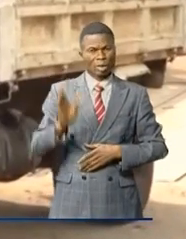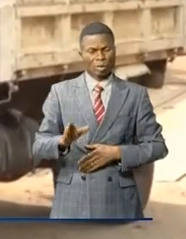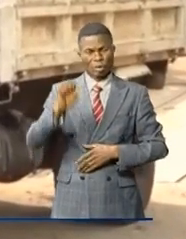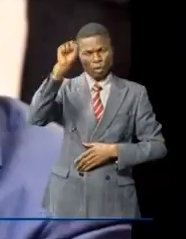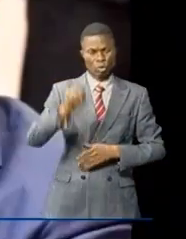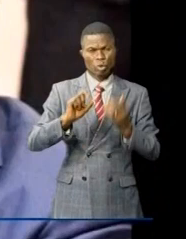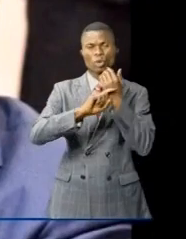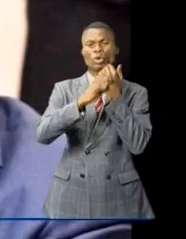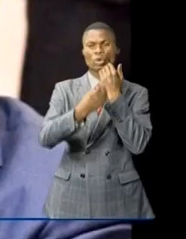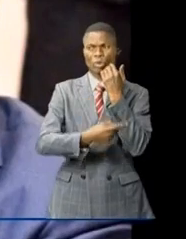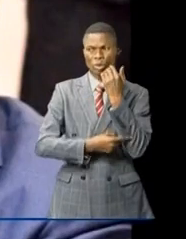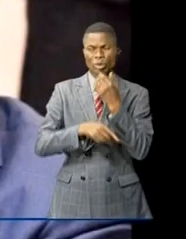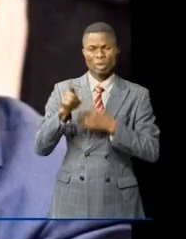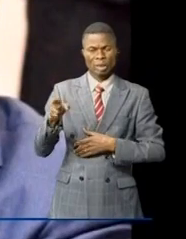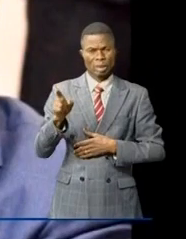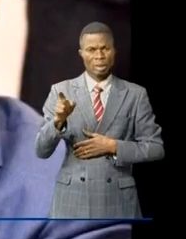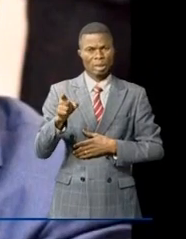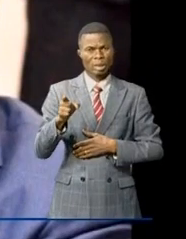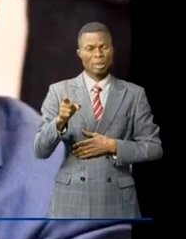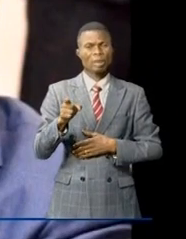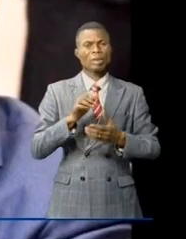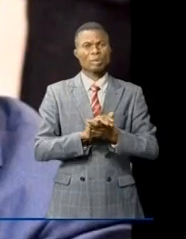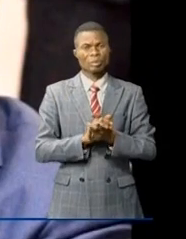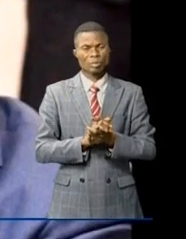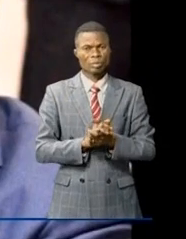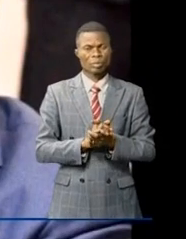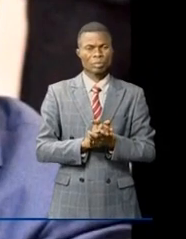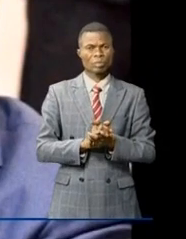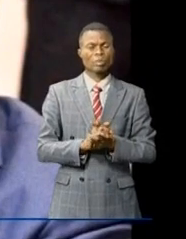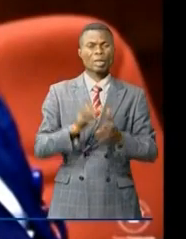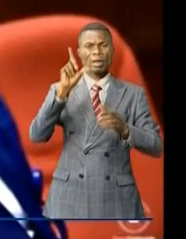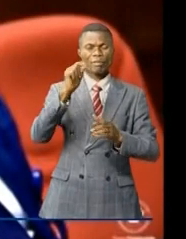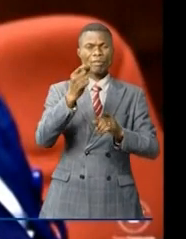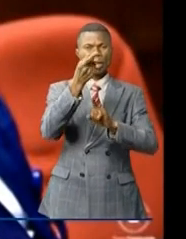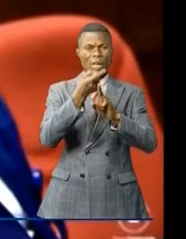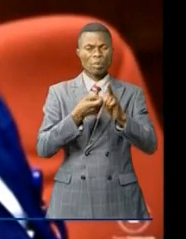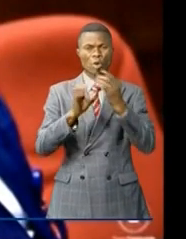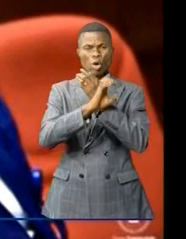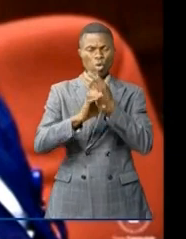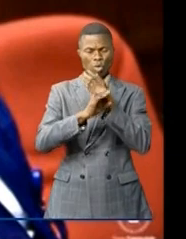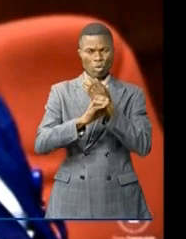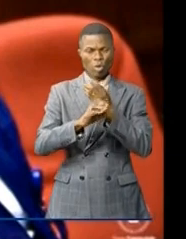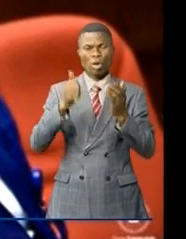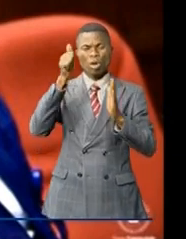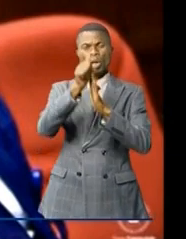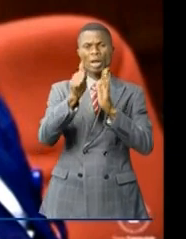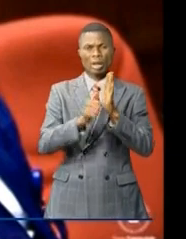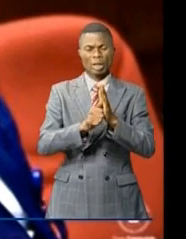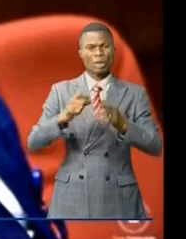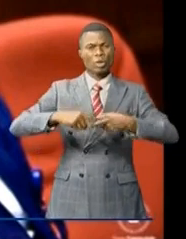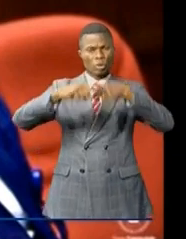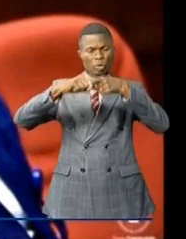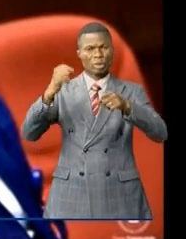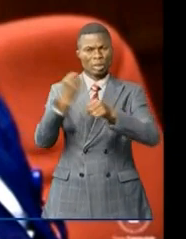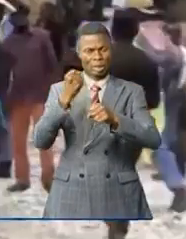du sud-kivu, Théo Mwabidje Kassi, avait le 20 août dernier dans un arrêté annoncé la suspension